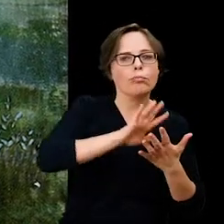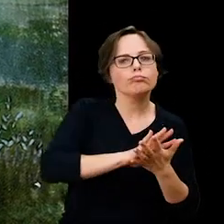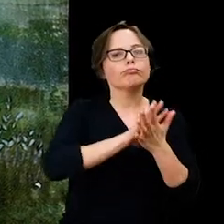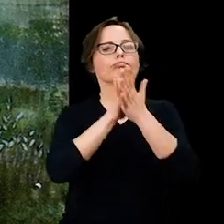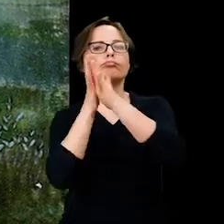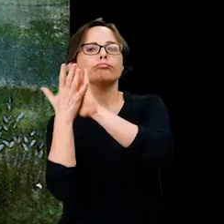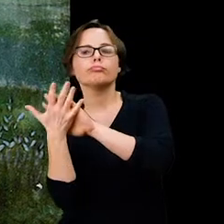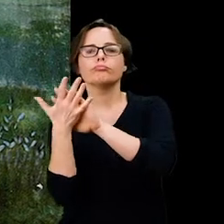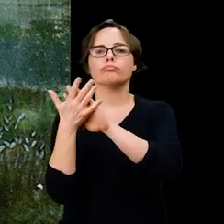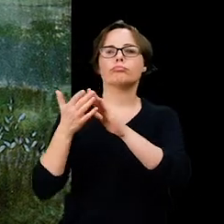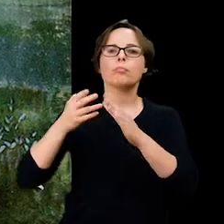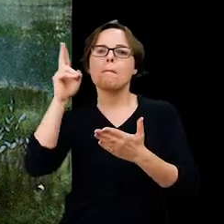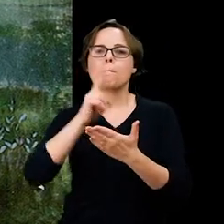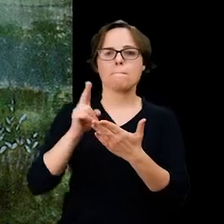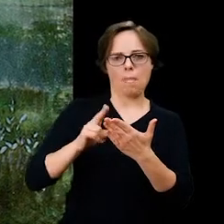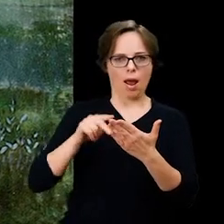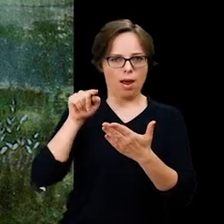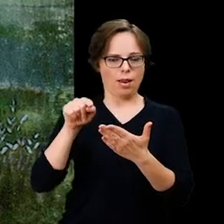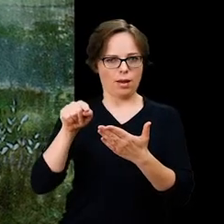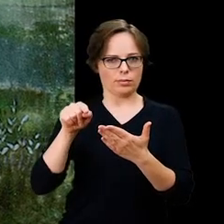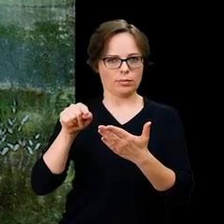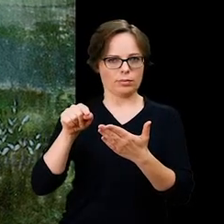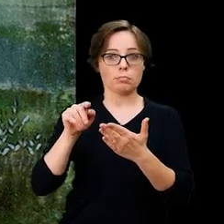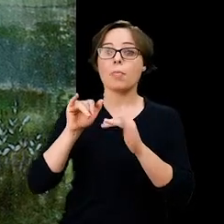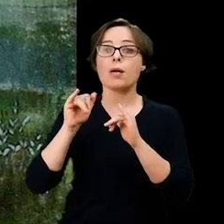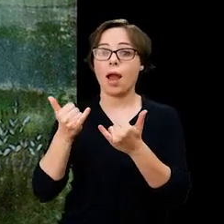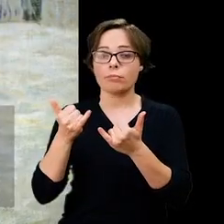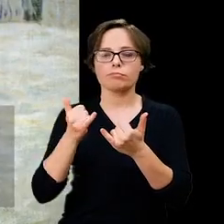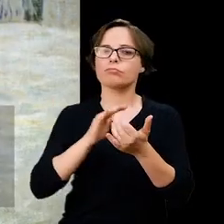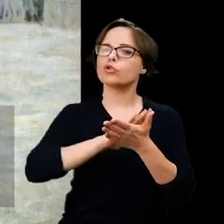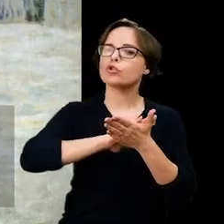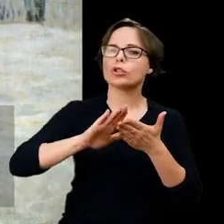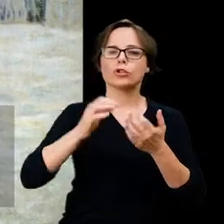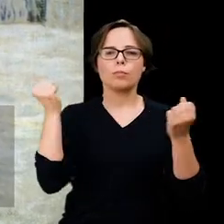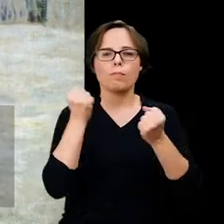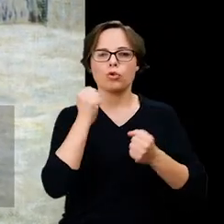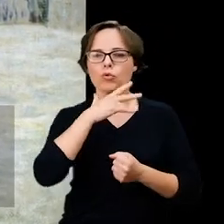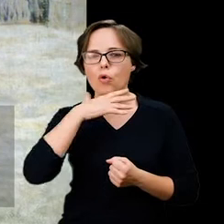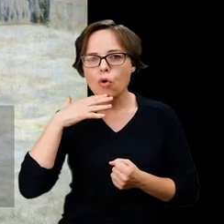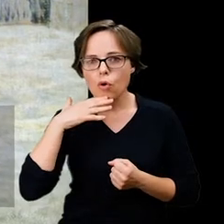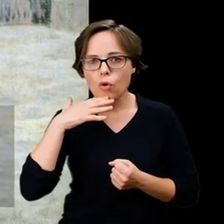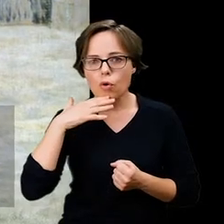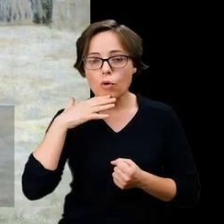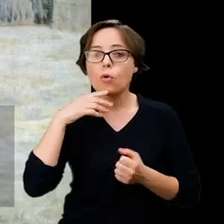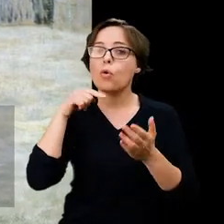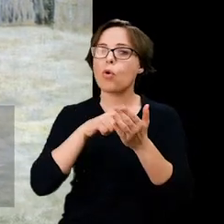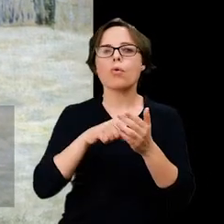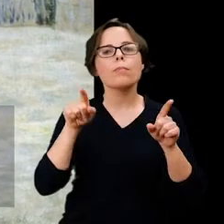za pośrednictwem ekwiwalentów plastycznych, czystego, intensywnego koloru,